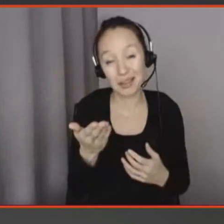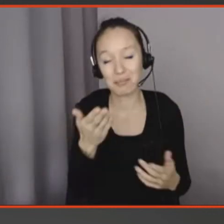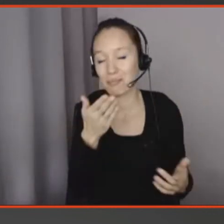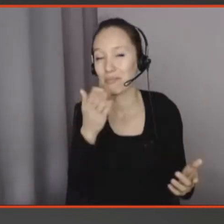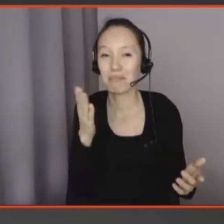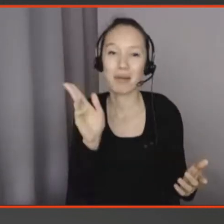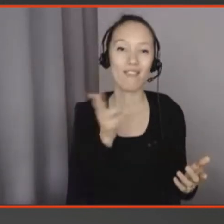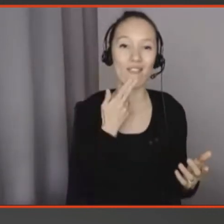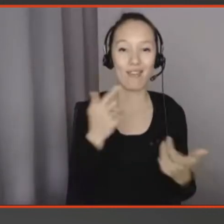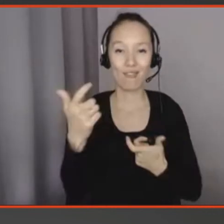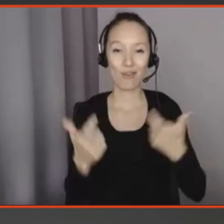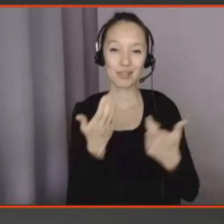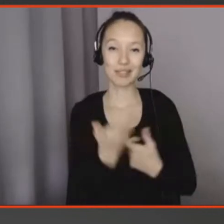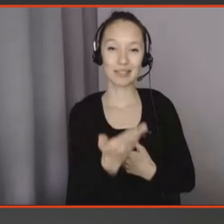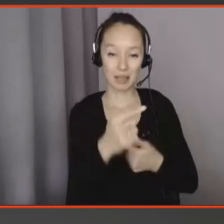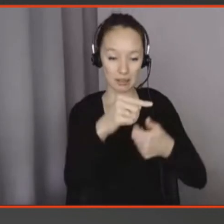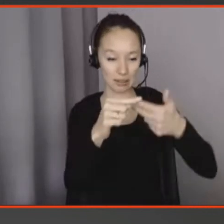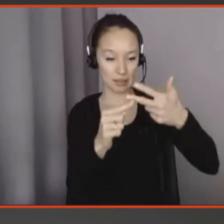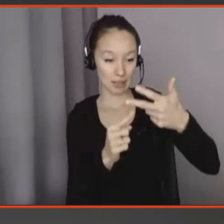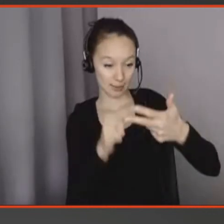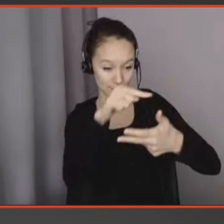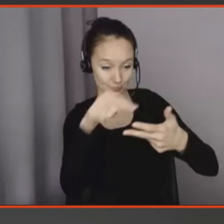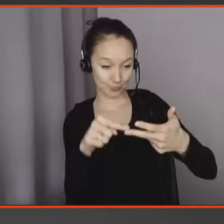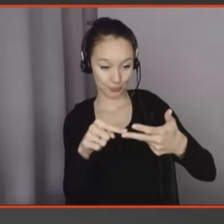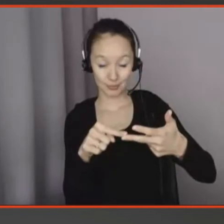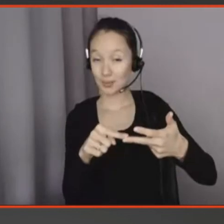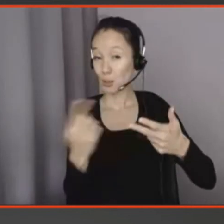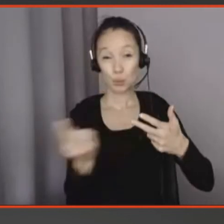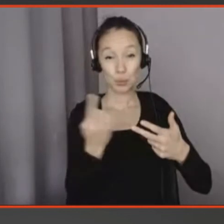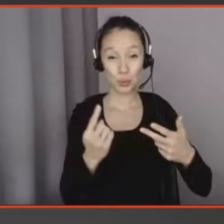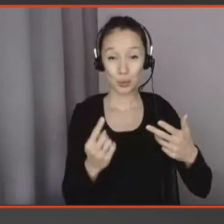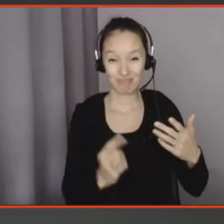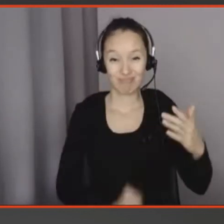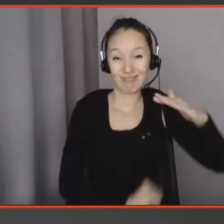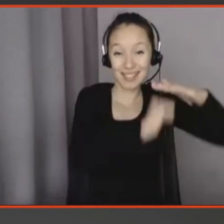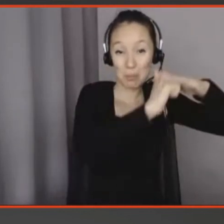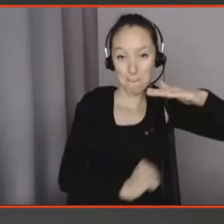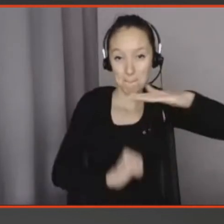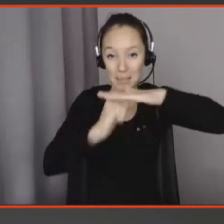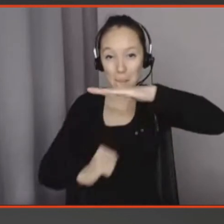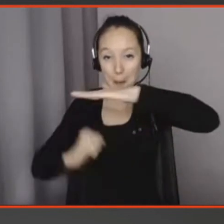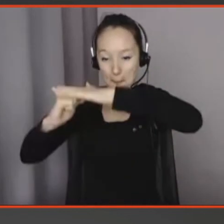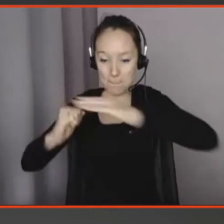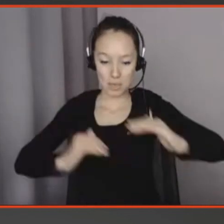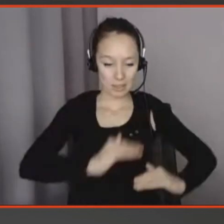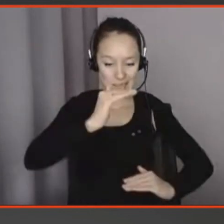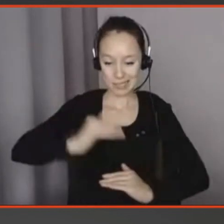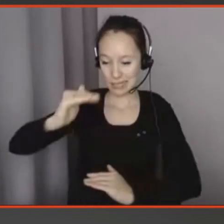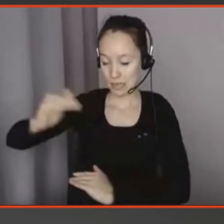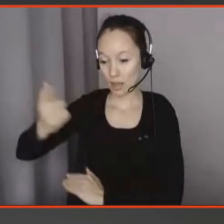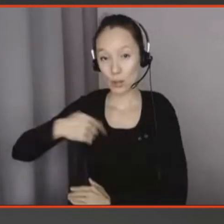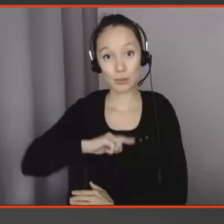problème,'est que si on prend toutes ces jauges et qu'on les met au maximum du maximum, avec quoi on arrive ? On arrive avec ça.